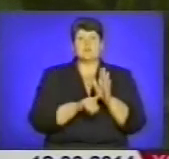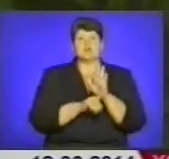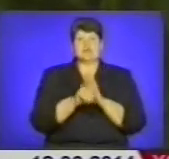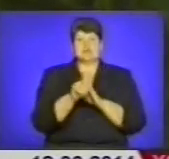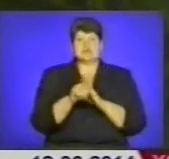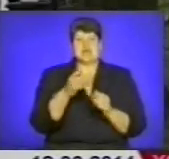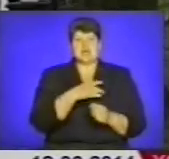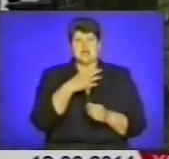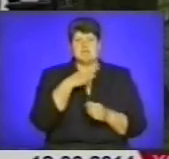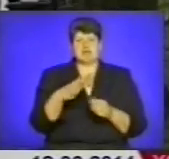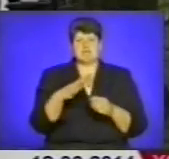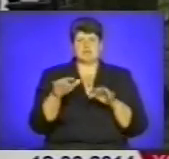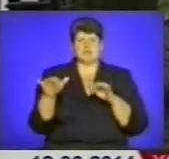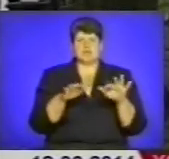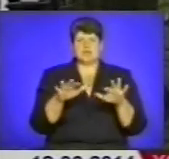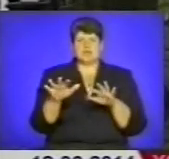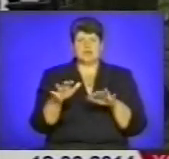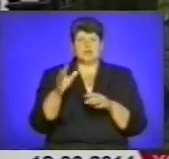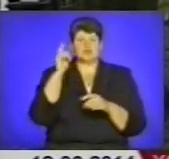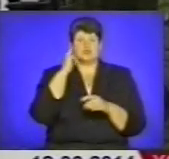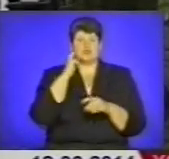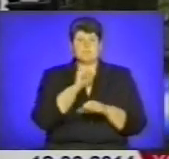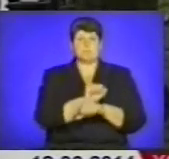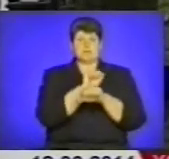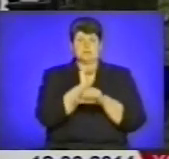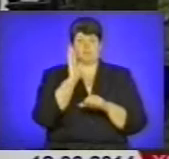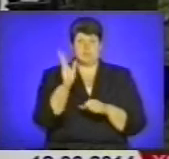криваві події. Тут слухаю, що буде мітинг. Прихожу на мітинг.